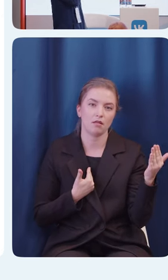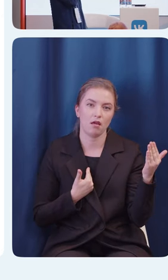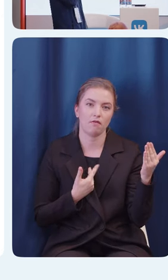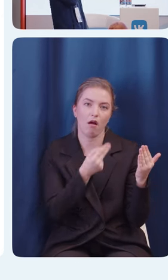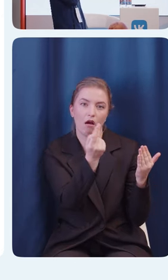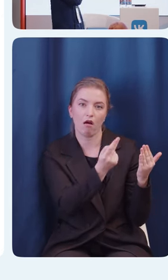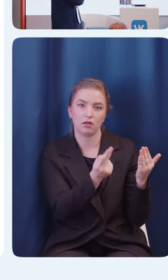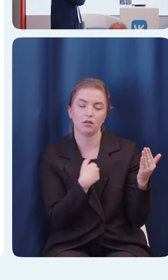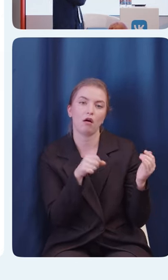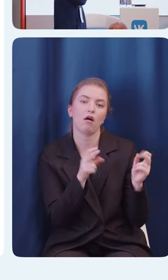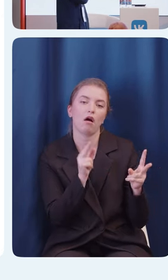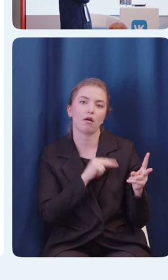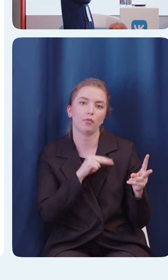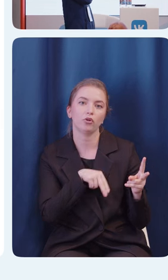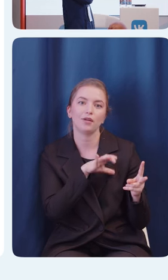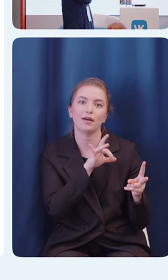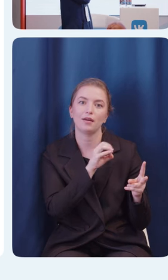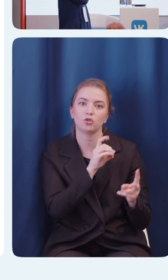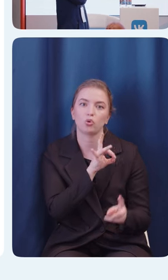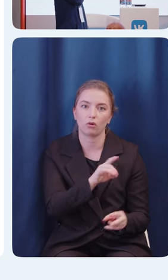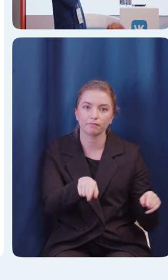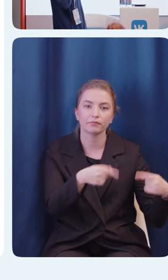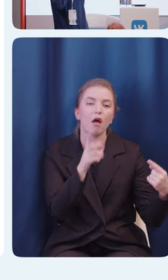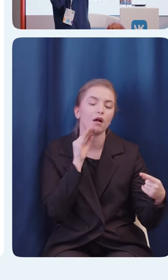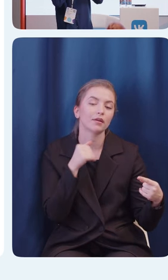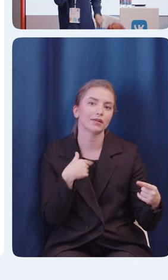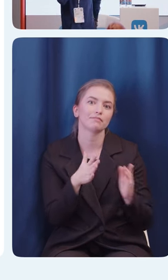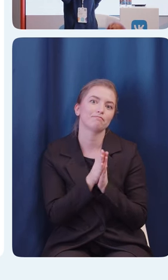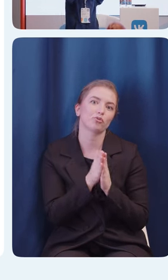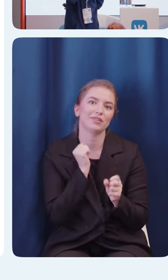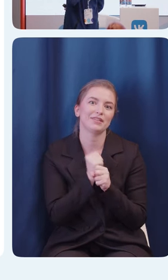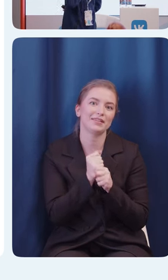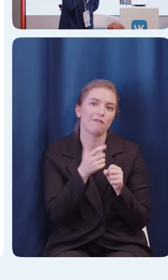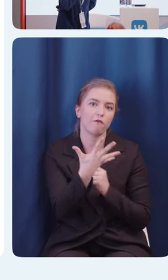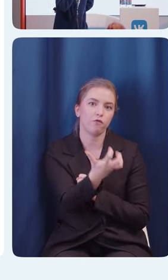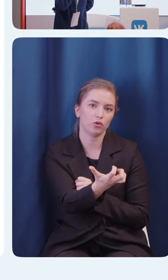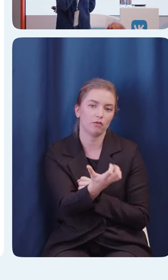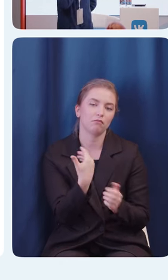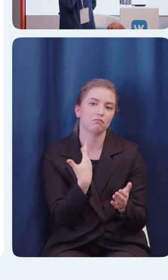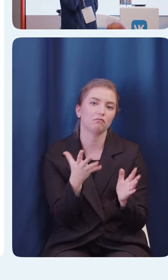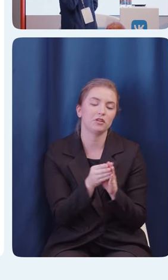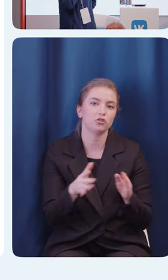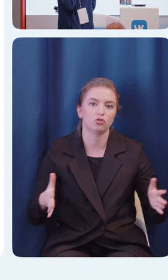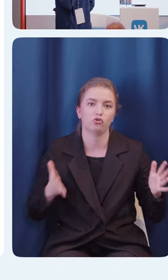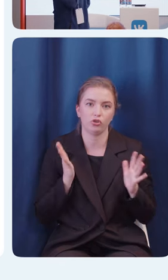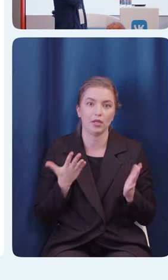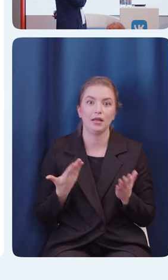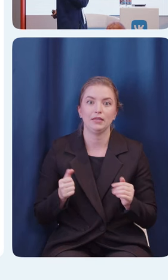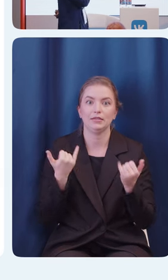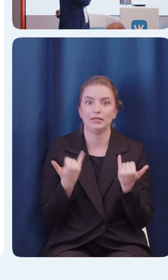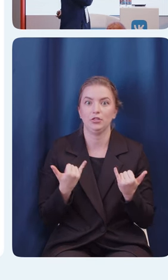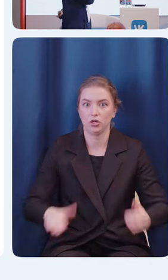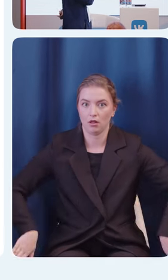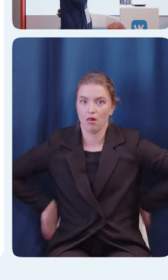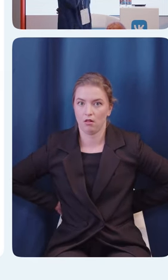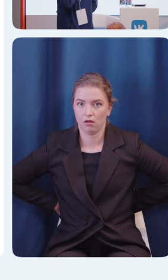работы рестора, когда нас просят сделать фото с жестом. Если вы сейчас прячете руки за спину и попробуете